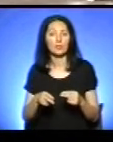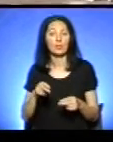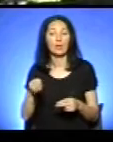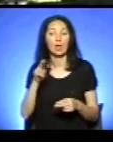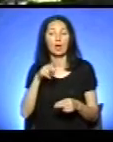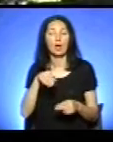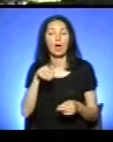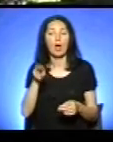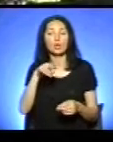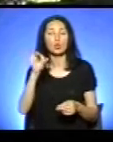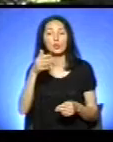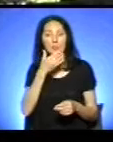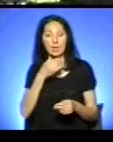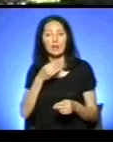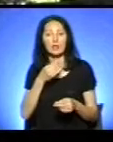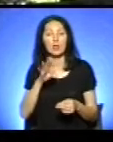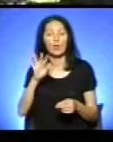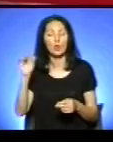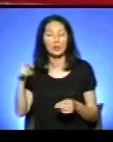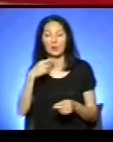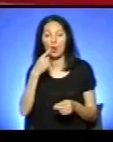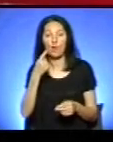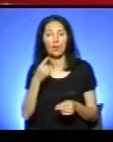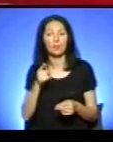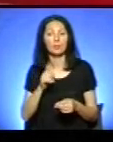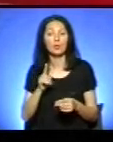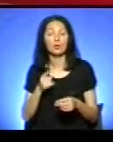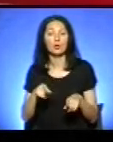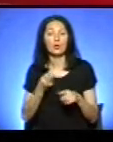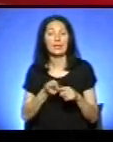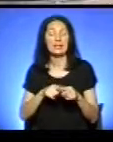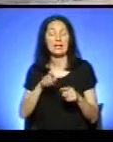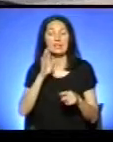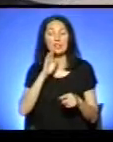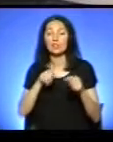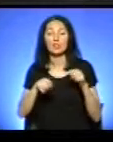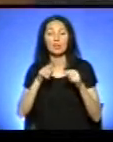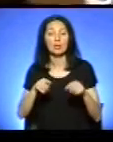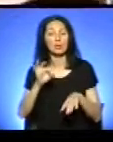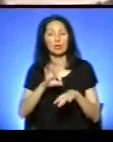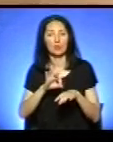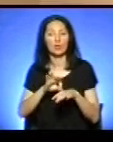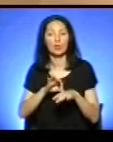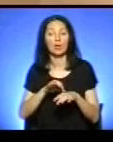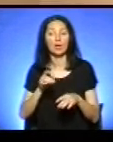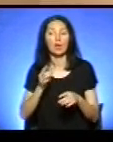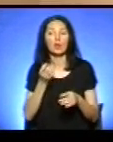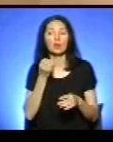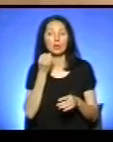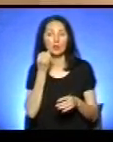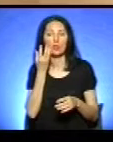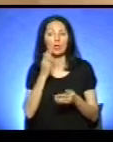добре знає історію дівчини з рідкісною недугою. Каже, такі, як вона, нині входять у доросле життя без ліків. Зараз